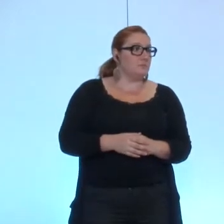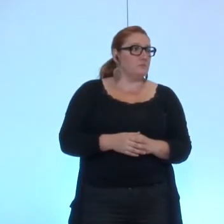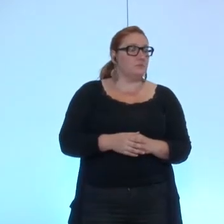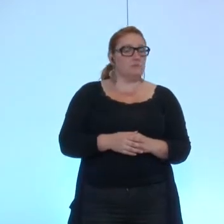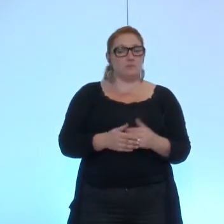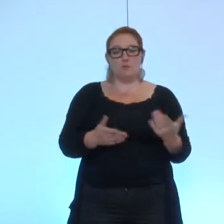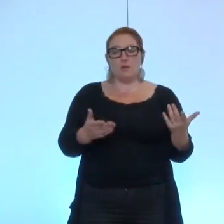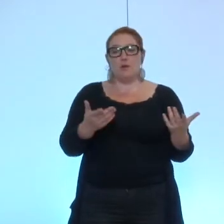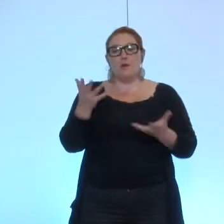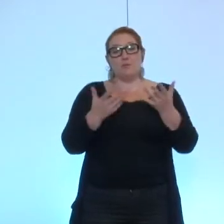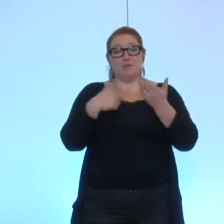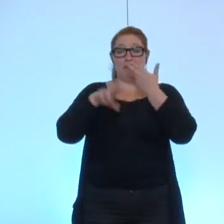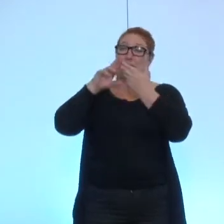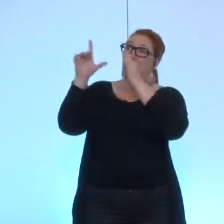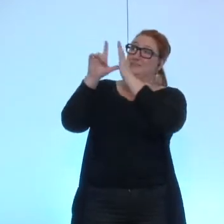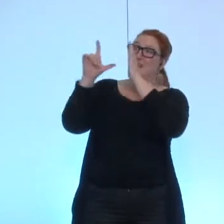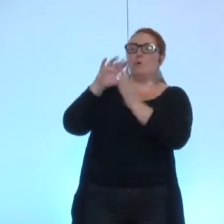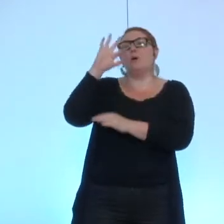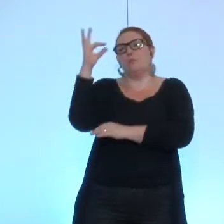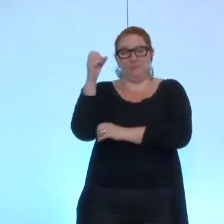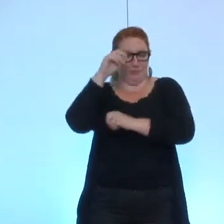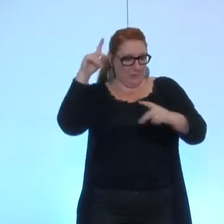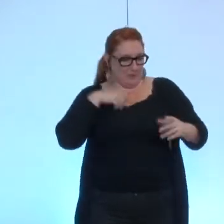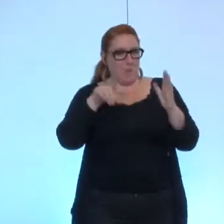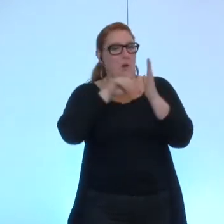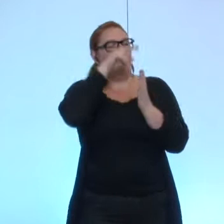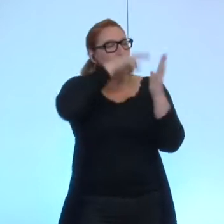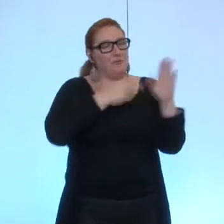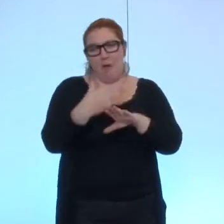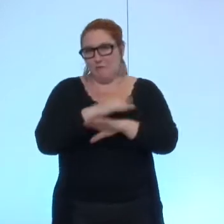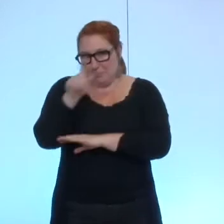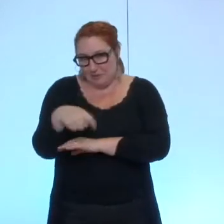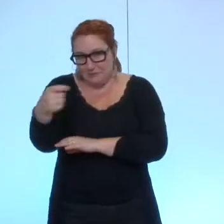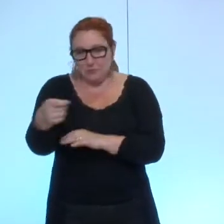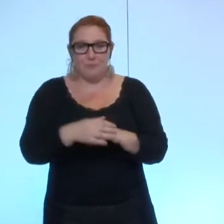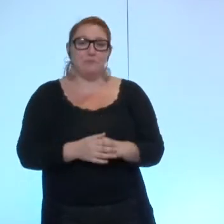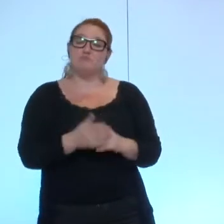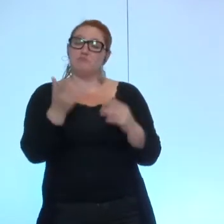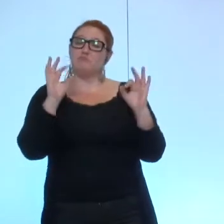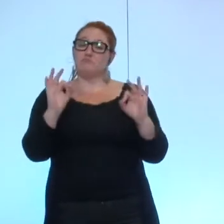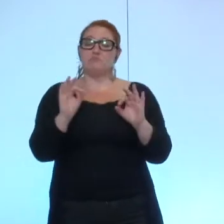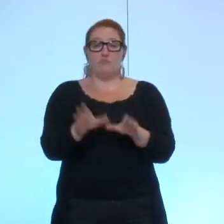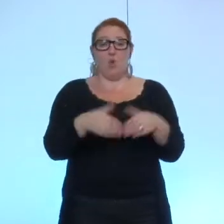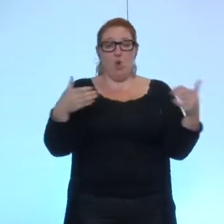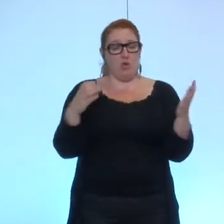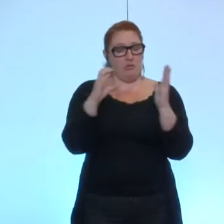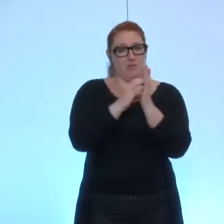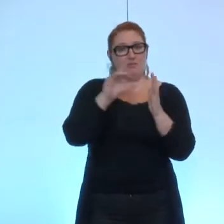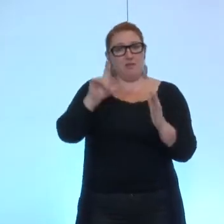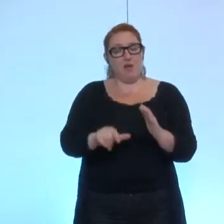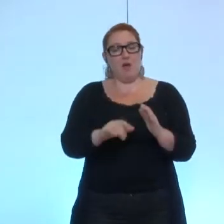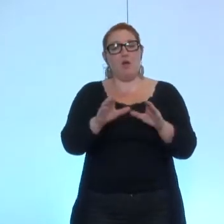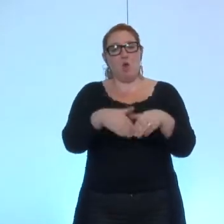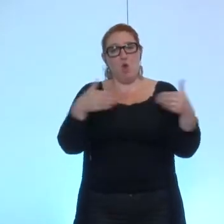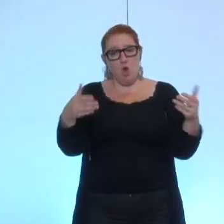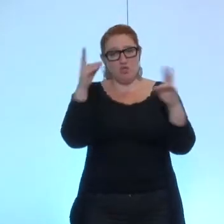Alors, vous allez me dire que la loi. Je suis allé voir la loi, bien sûr. Alors, il y a un article du Code général